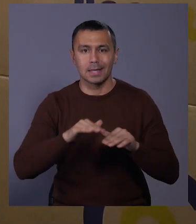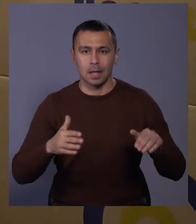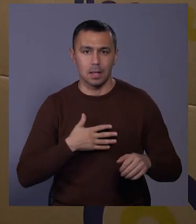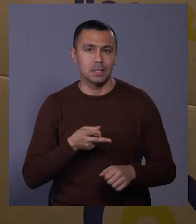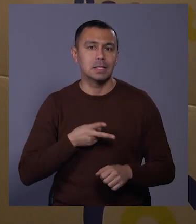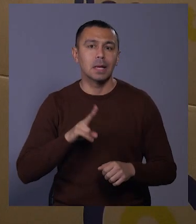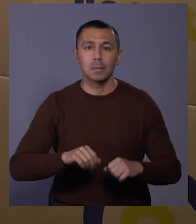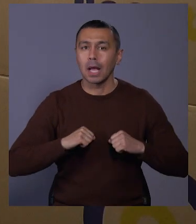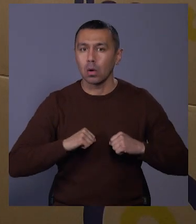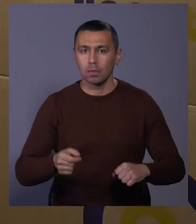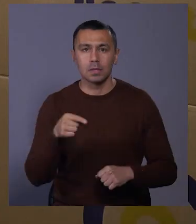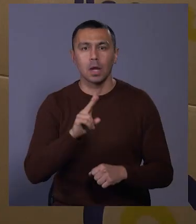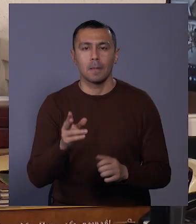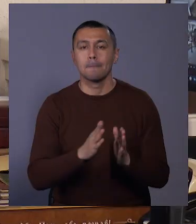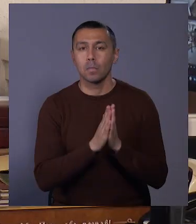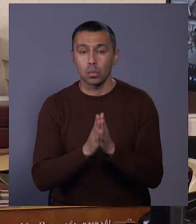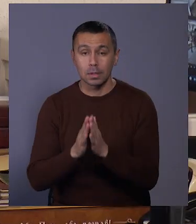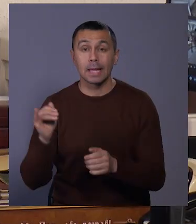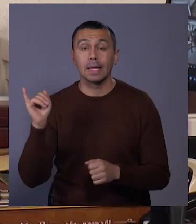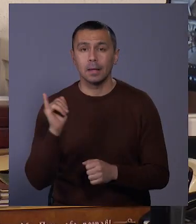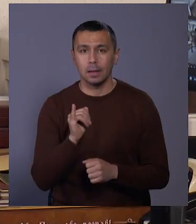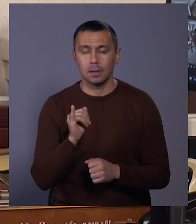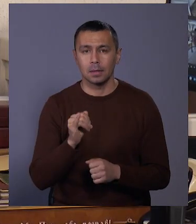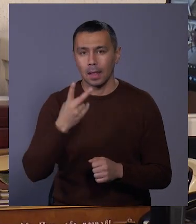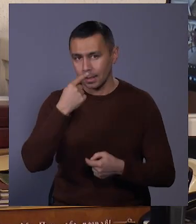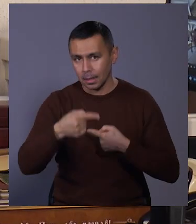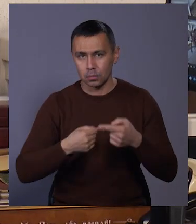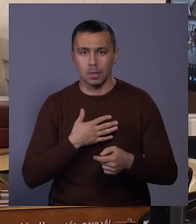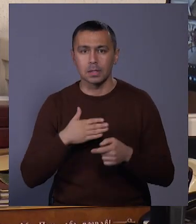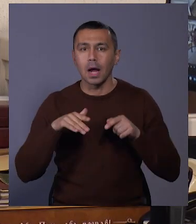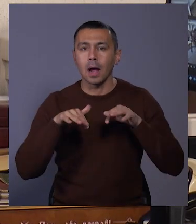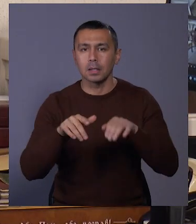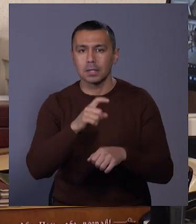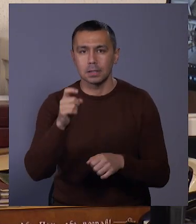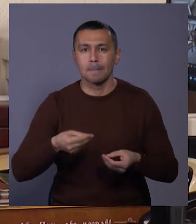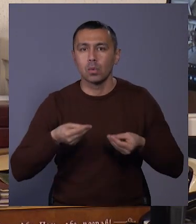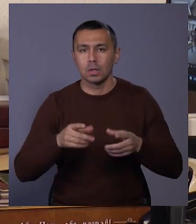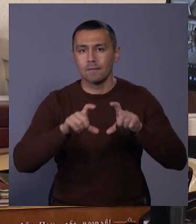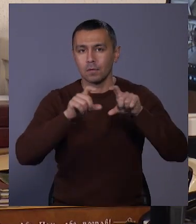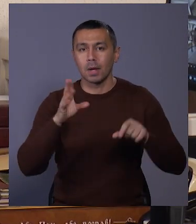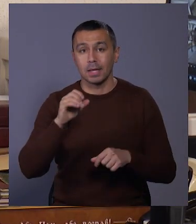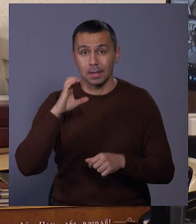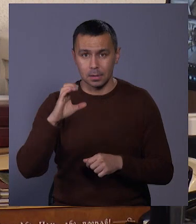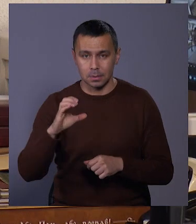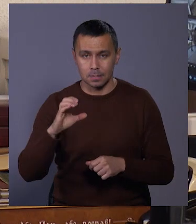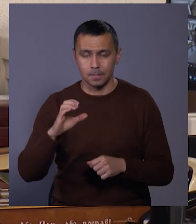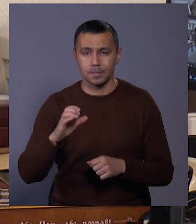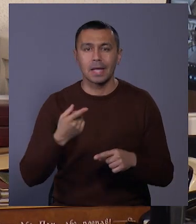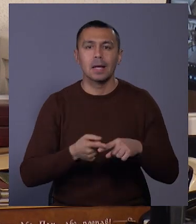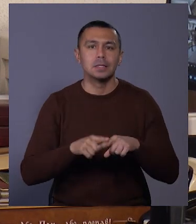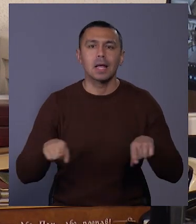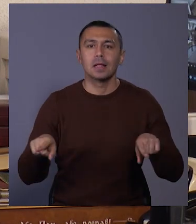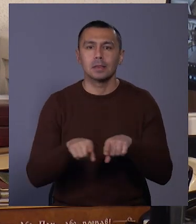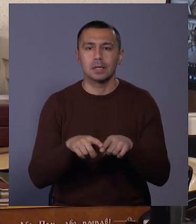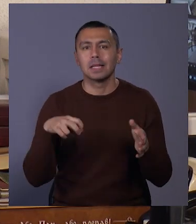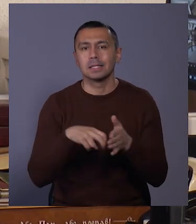загиблих героїв, ті, які вони просять. і традиційна наша акція з благодійним фондом «Каритас» – це теж